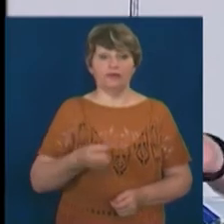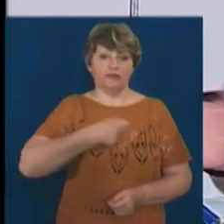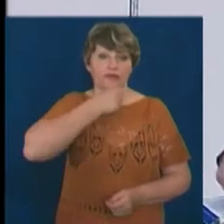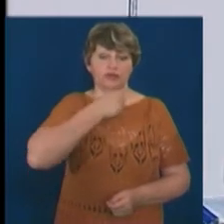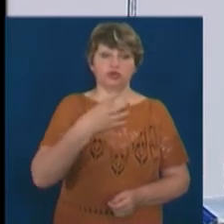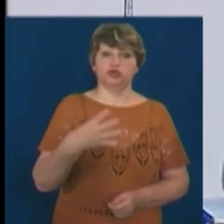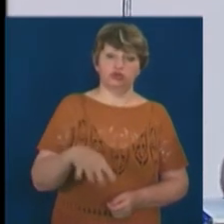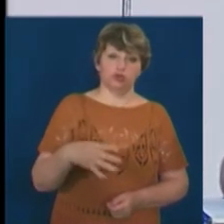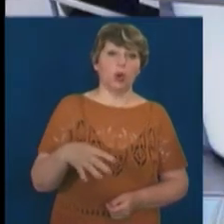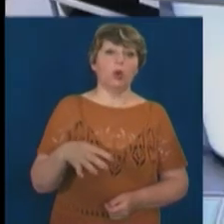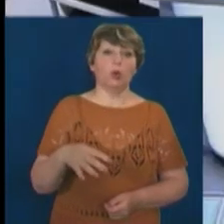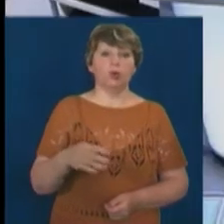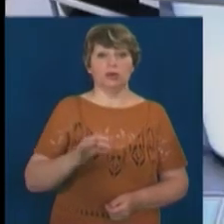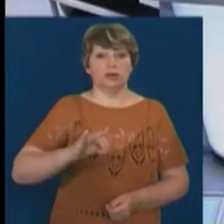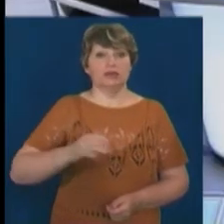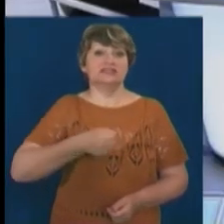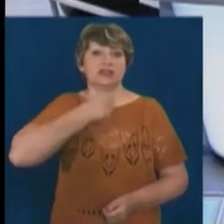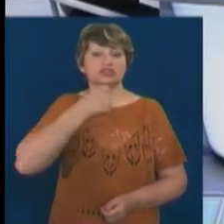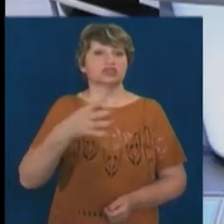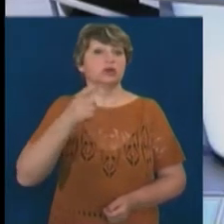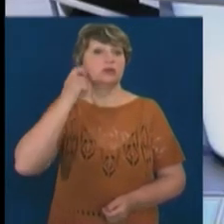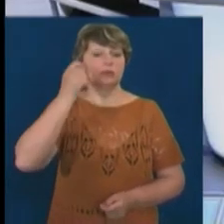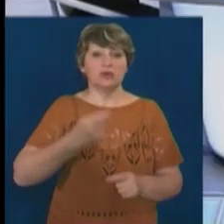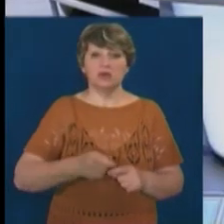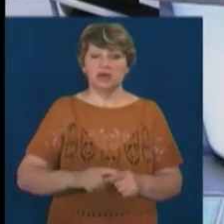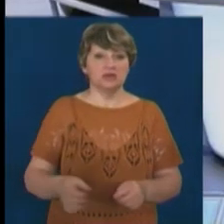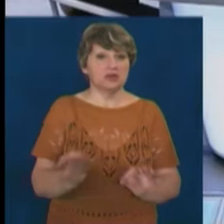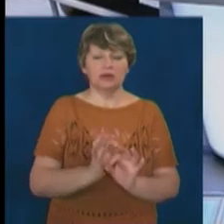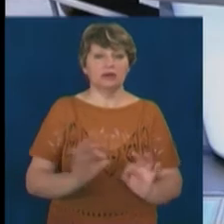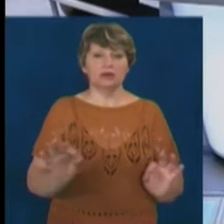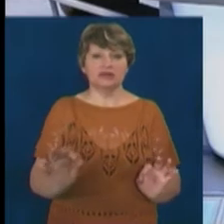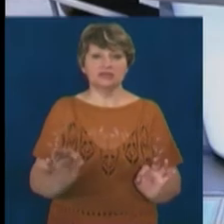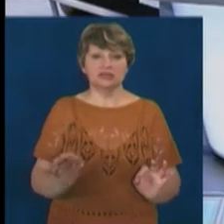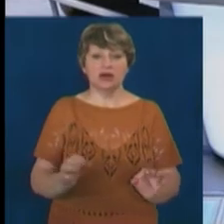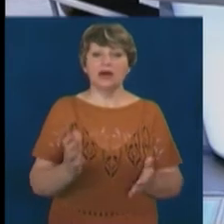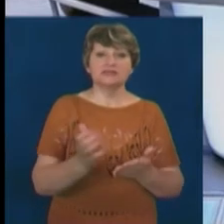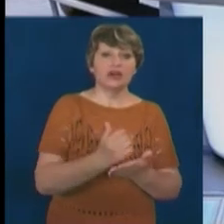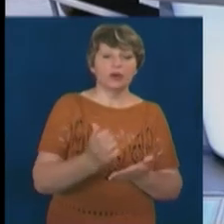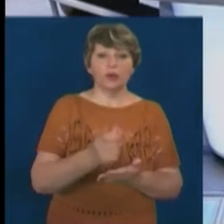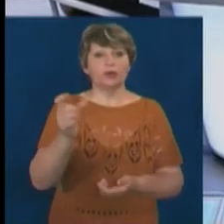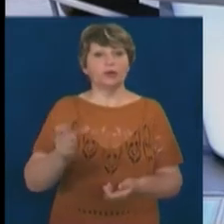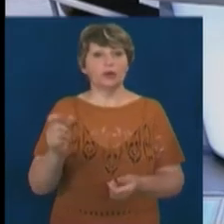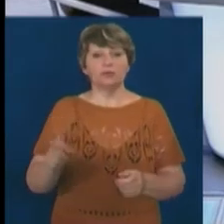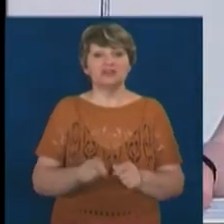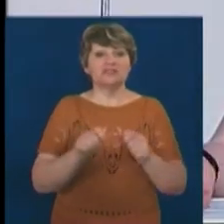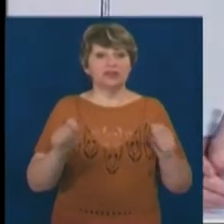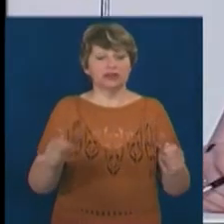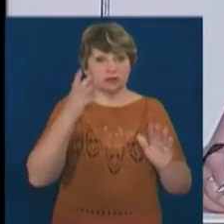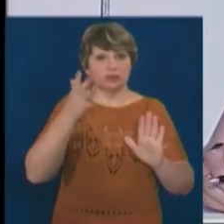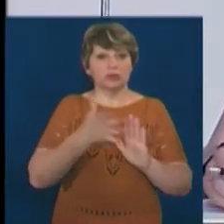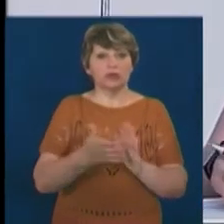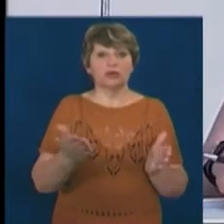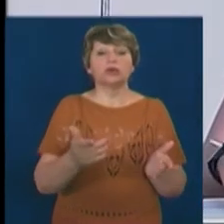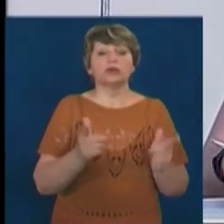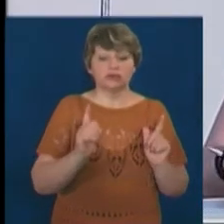40, старше 40. Це дуже класно, тому що класно знаходити людей з відкритим розумом, який готує